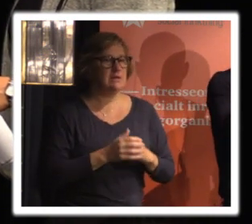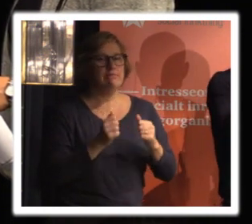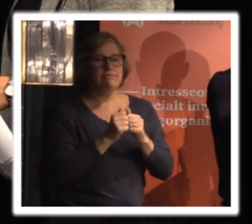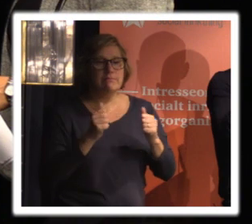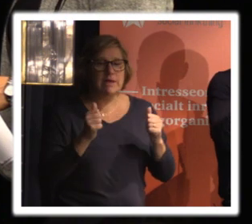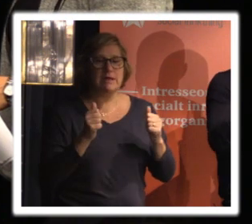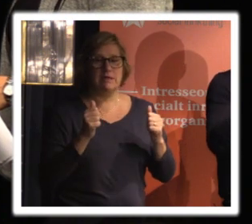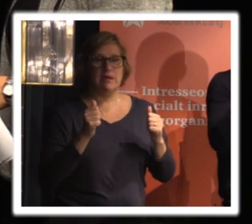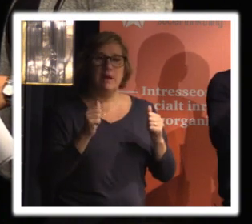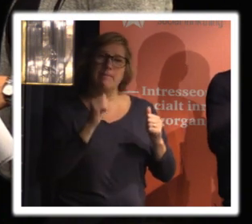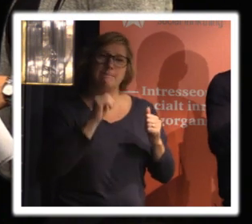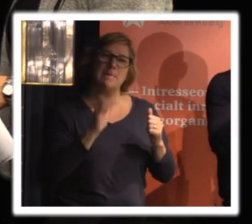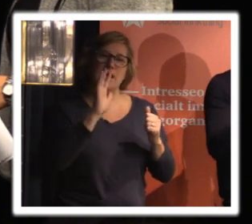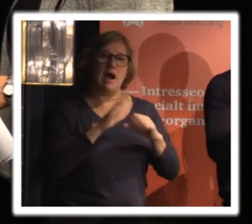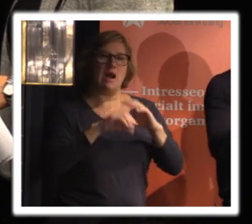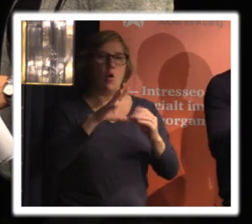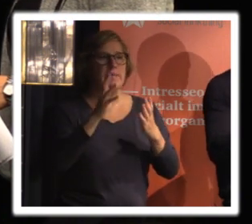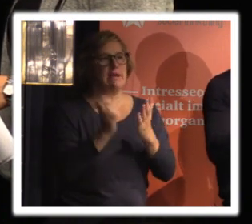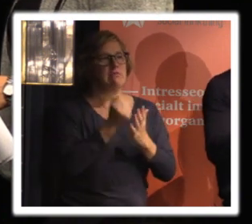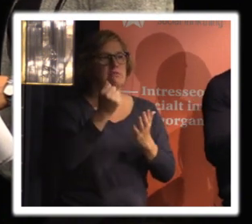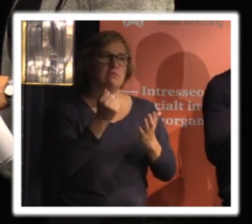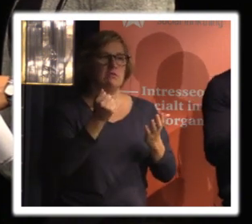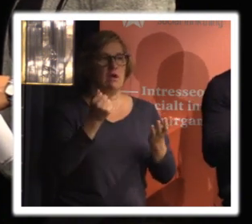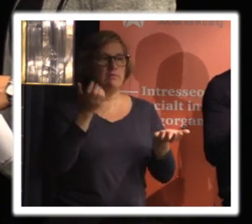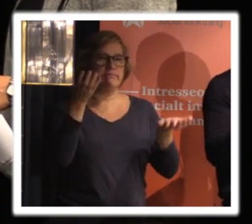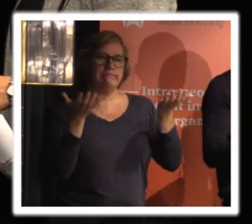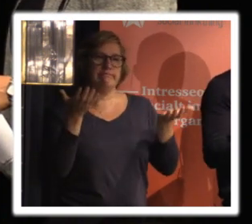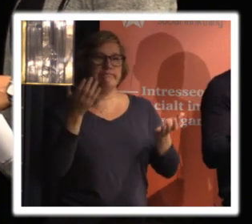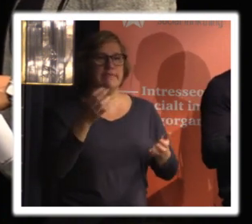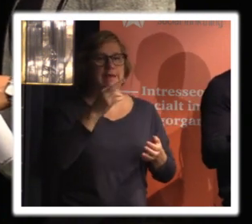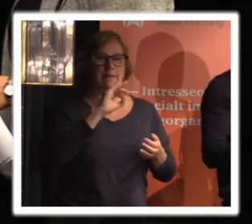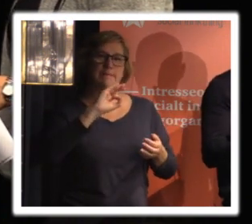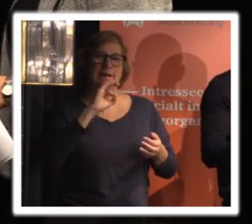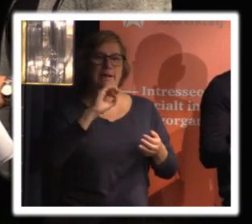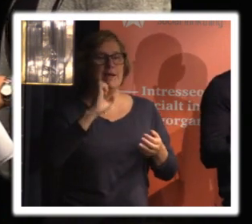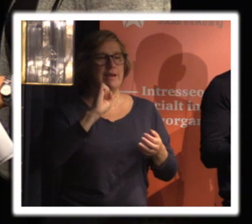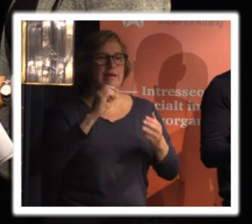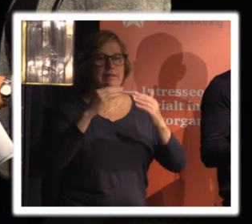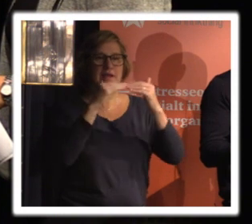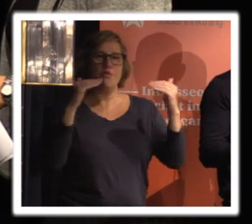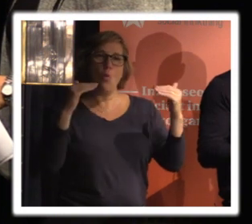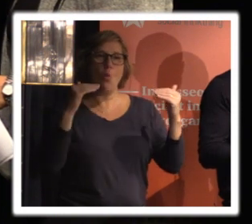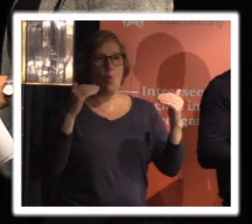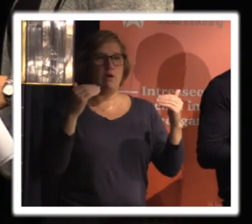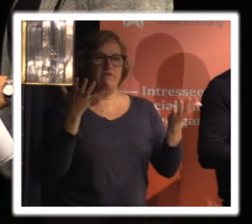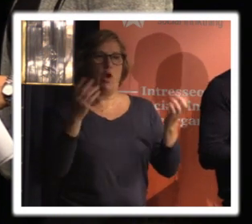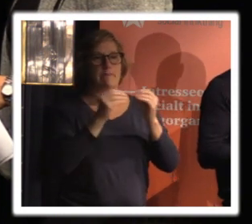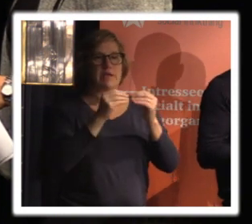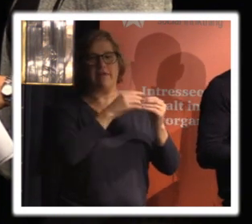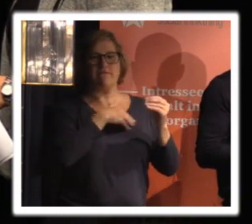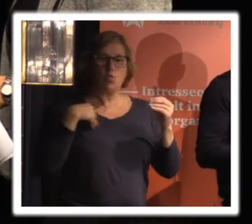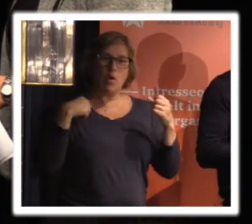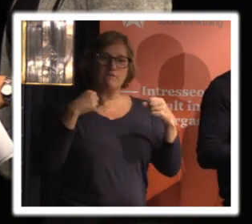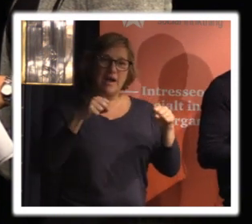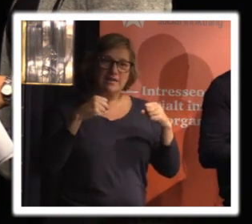handlar det om nog att lägga sig på en rimlig nivå i förhållande till den ordinarie verksamhet man bedriver det här är liksom inte